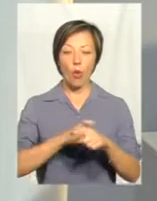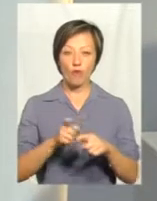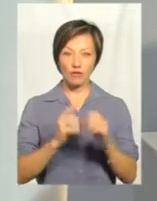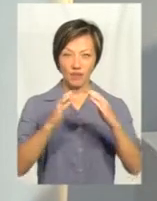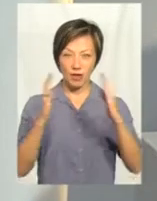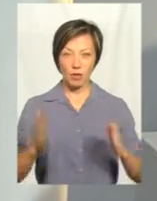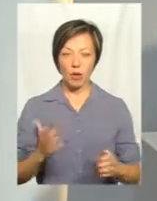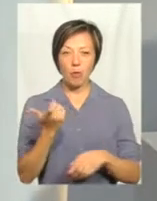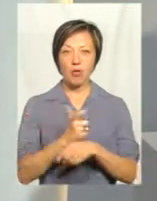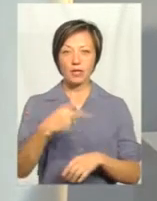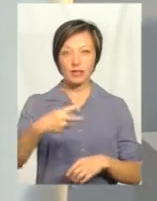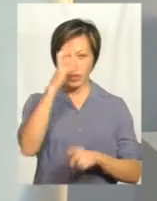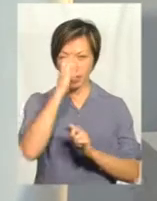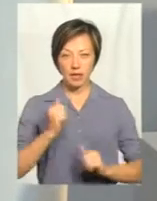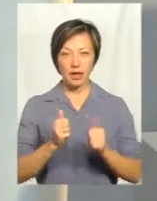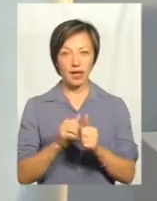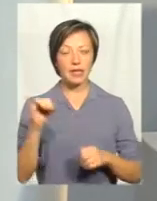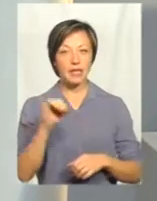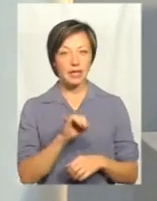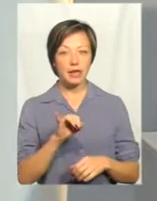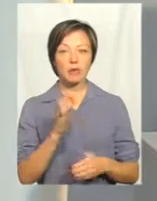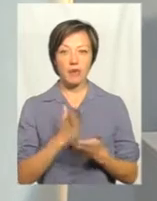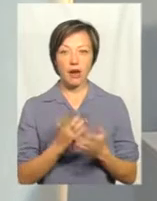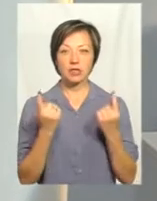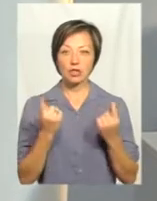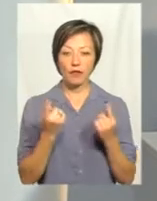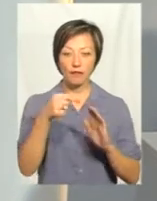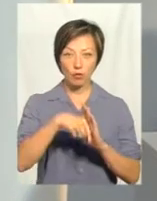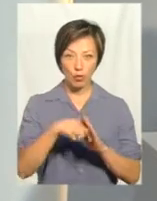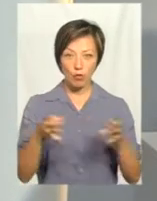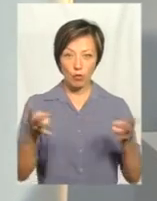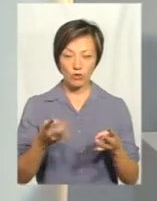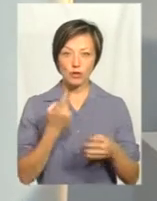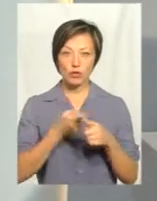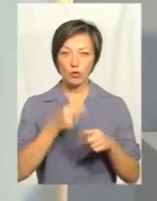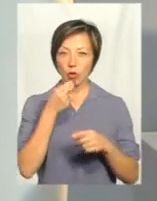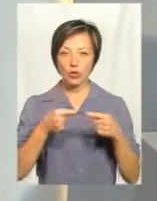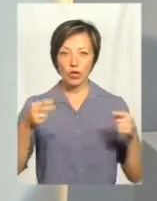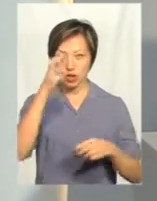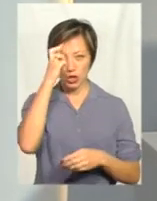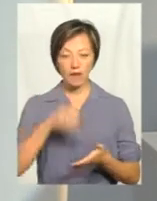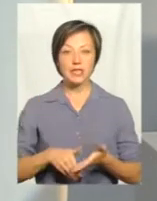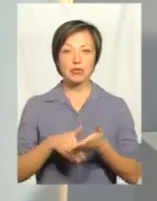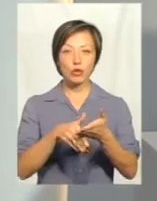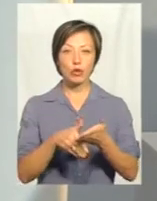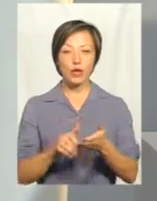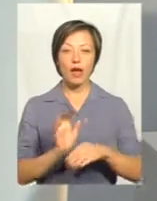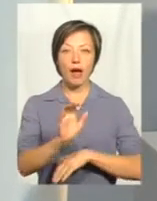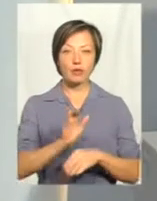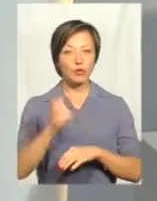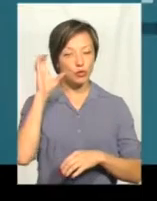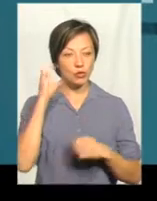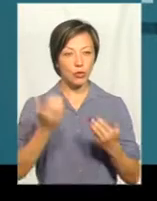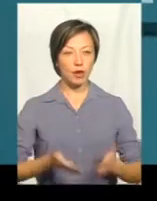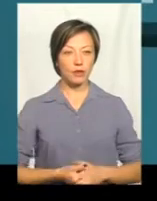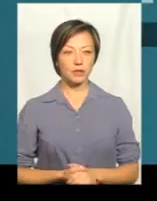фруктів у понад 20 країн. І попри те, що країна має значний внутрішній попит на цю продукцію, держава стимулює експорт. Послухаємо